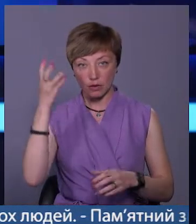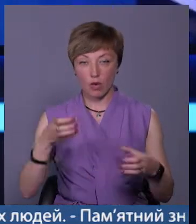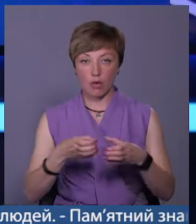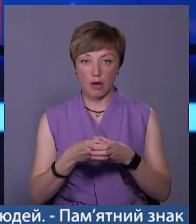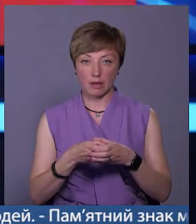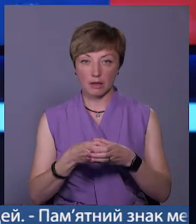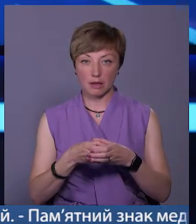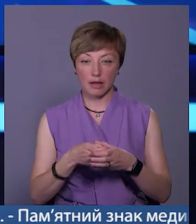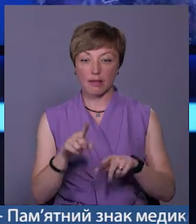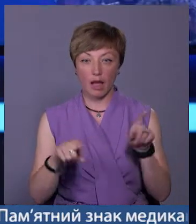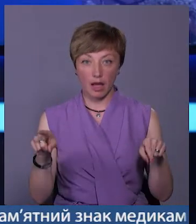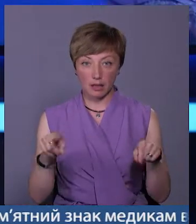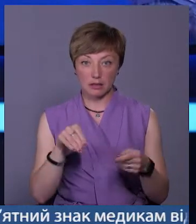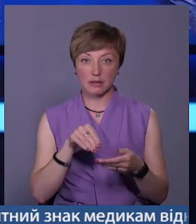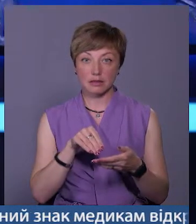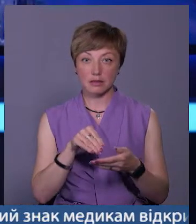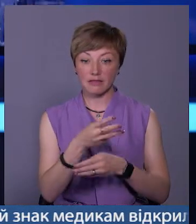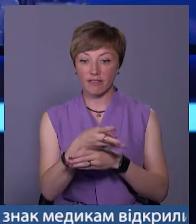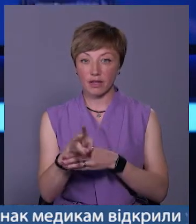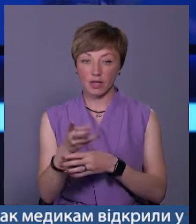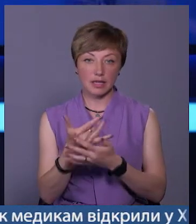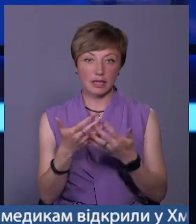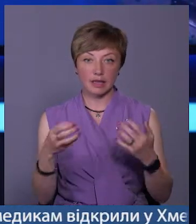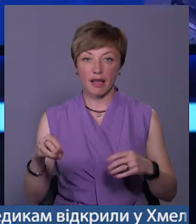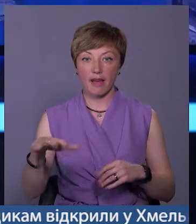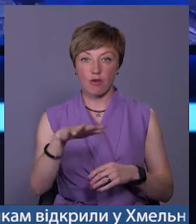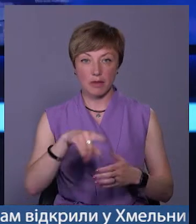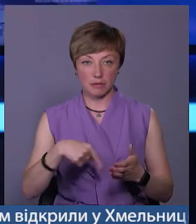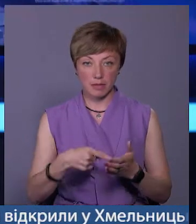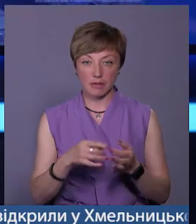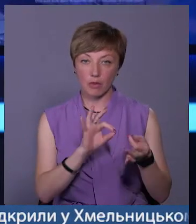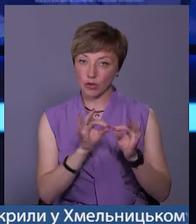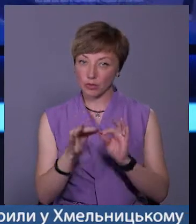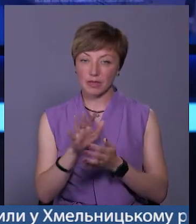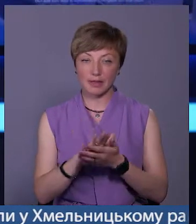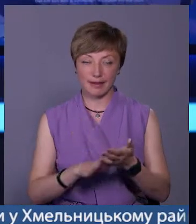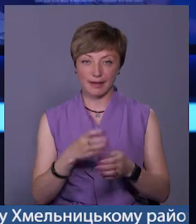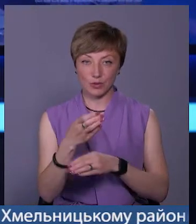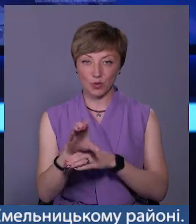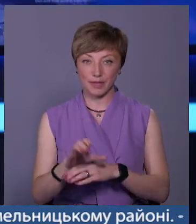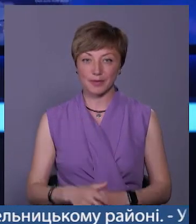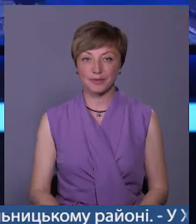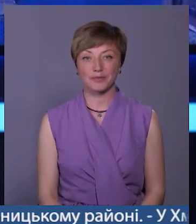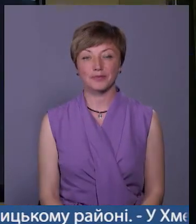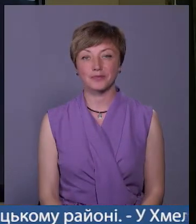громади. Деякі записували відео з різних європейських міст. Подробиці – у наступному сюжеті.